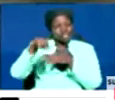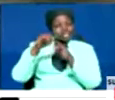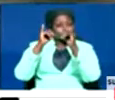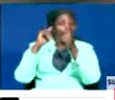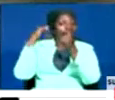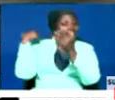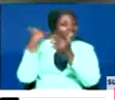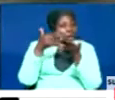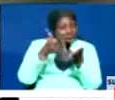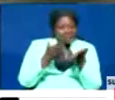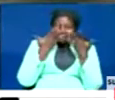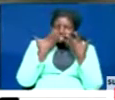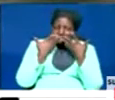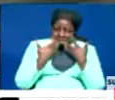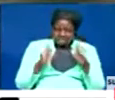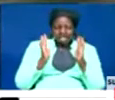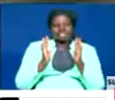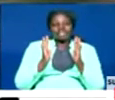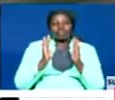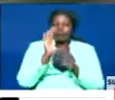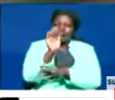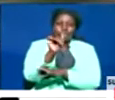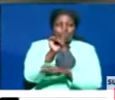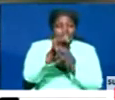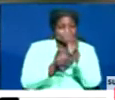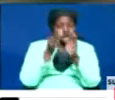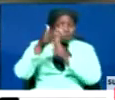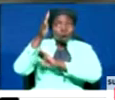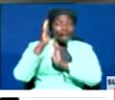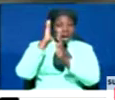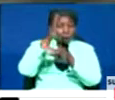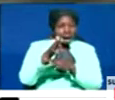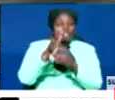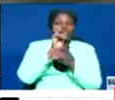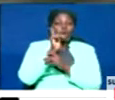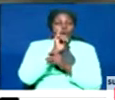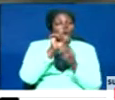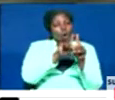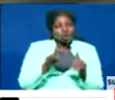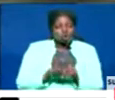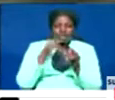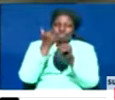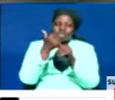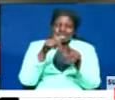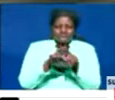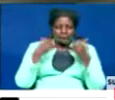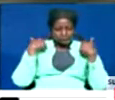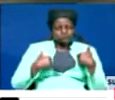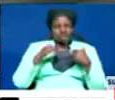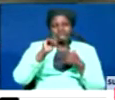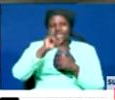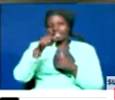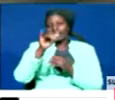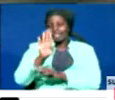tunapo zikamilisha Na tunakuomba iwapo maulana tarithia basi inshaallah hapokesho pia tufanya hivyo Mimineto Ahmel Jumabalo